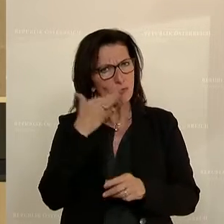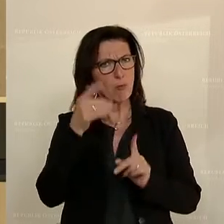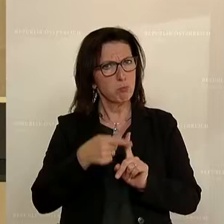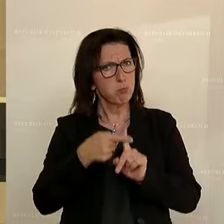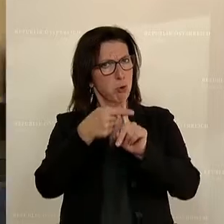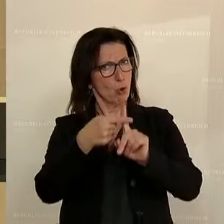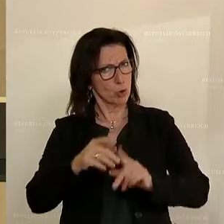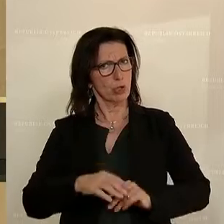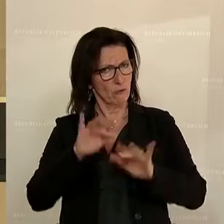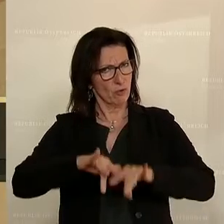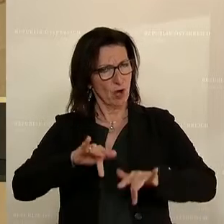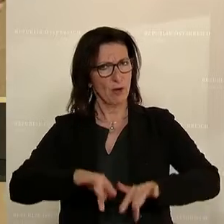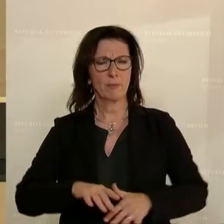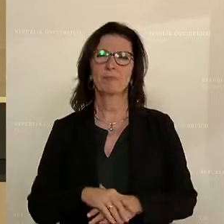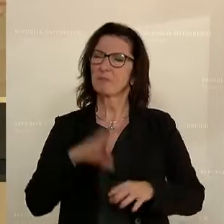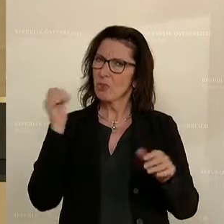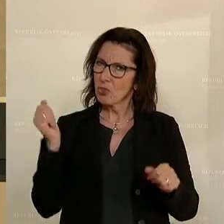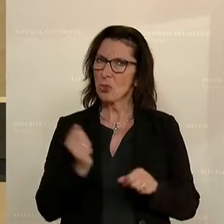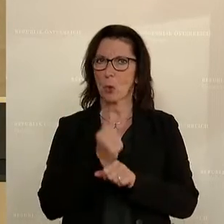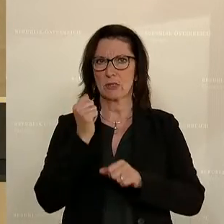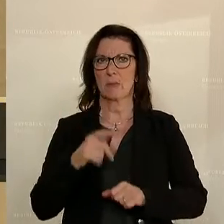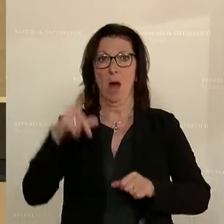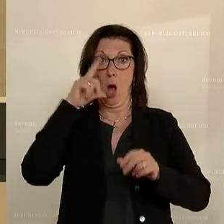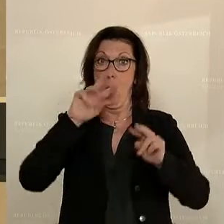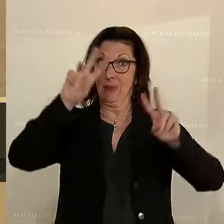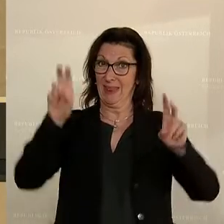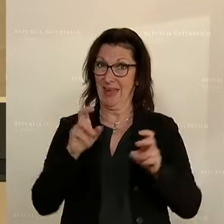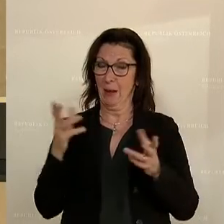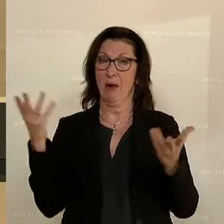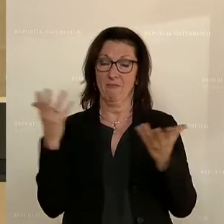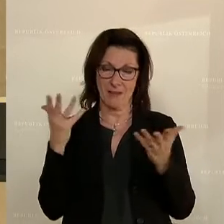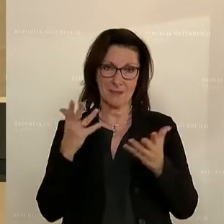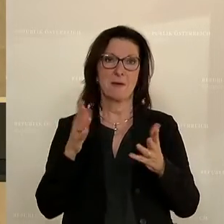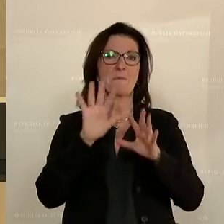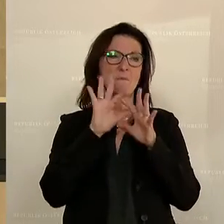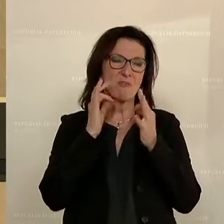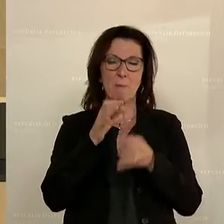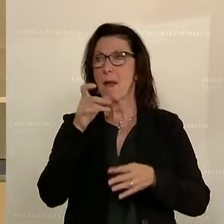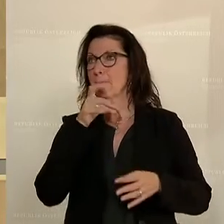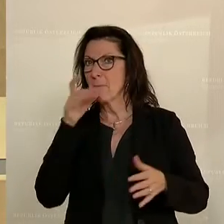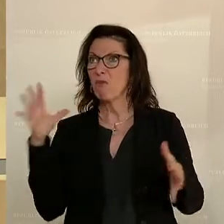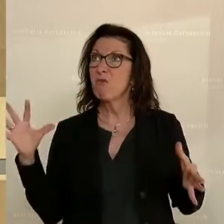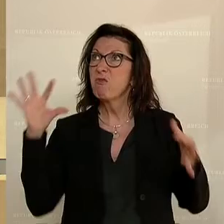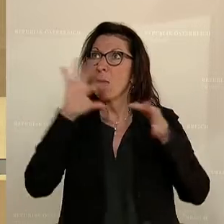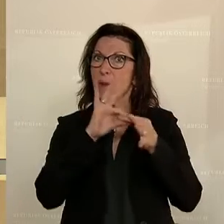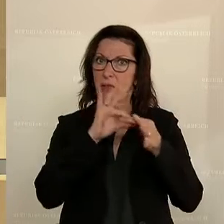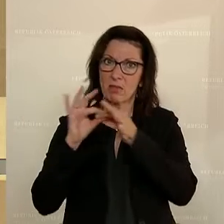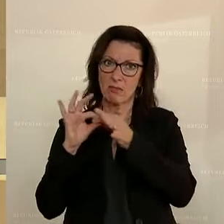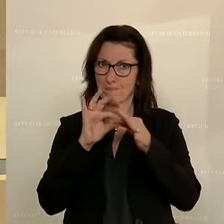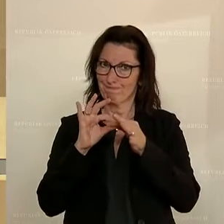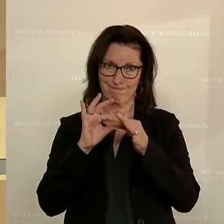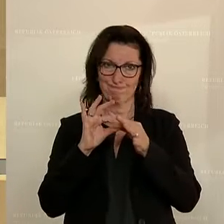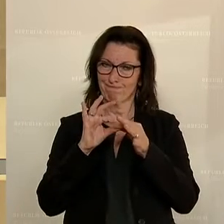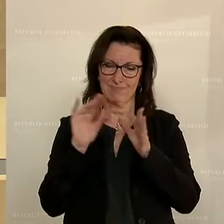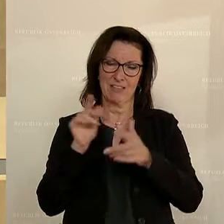betrachtet. Dennoch bleibt das Hauptthema, die Unverweinbarkeit von Familie und Beruf, ist ein Riesenthema